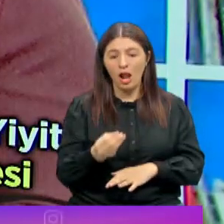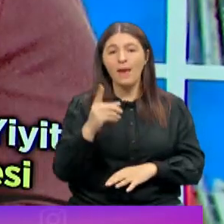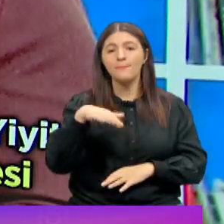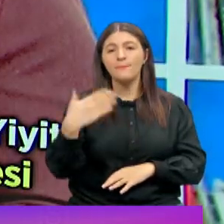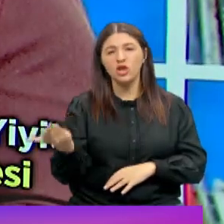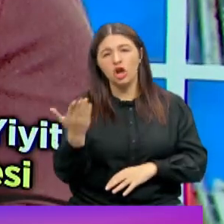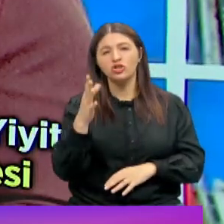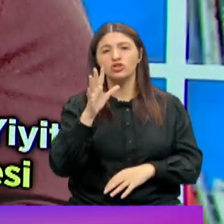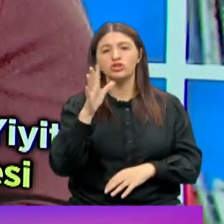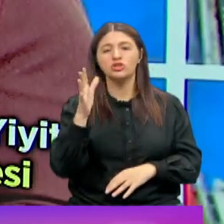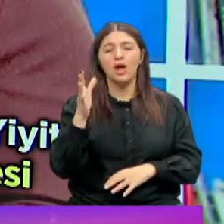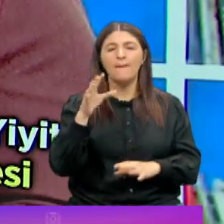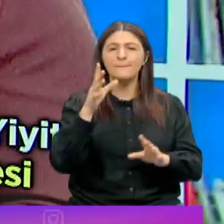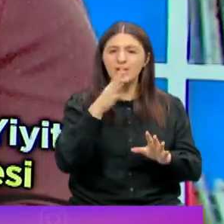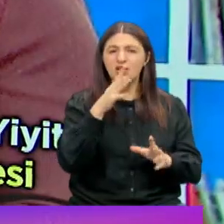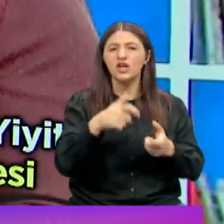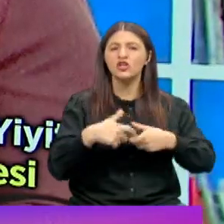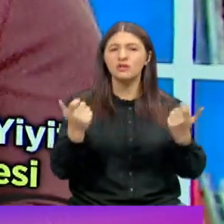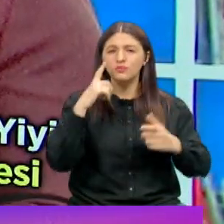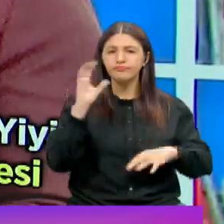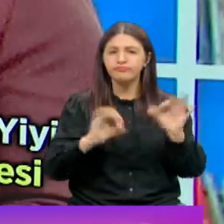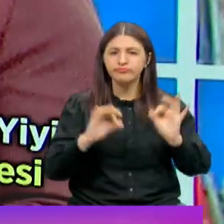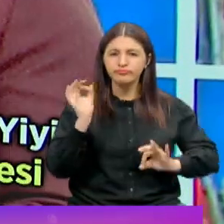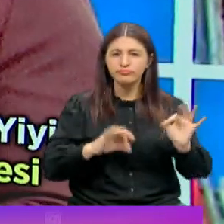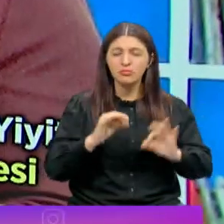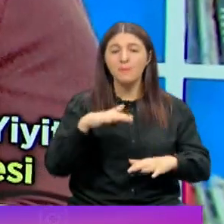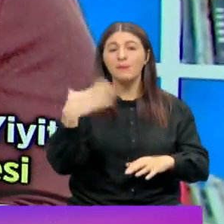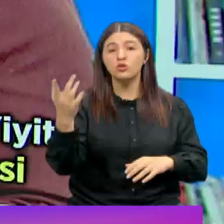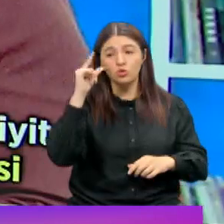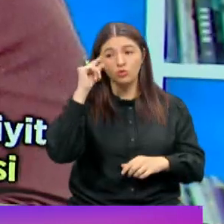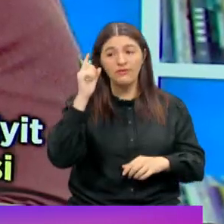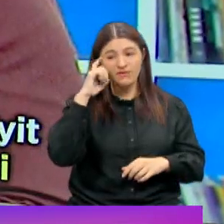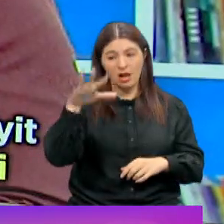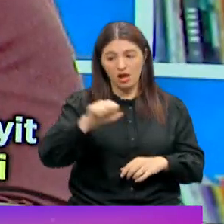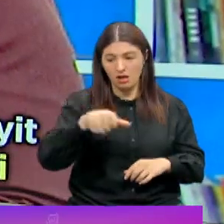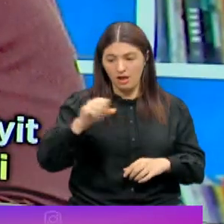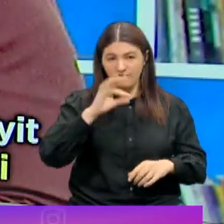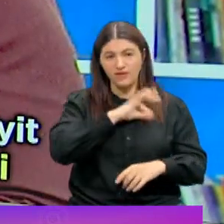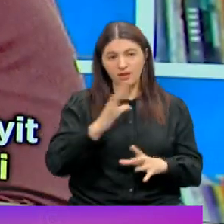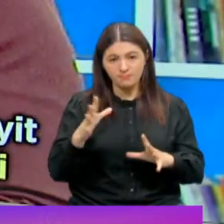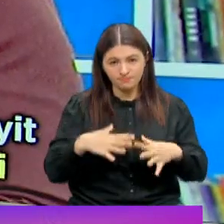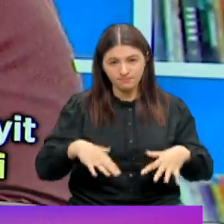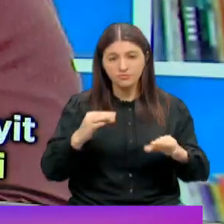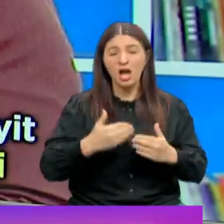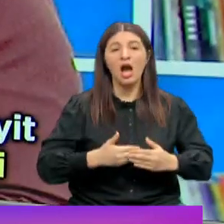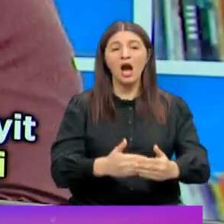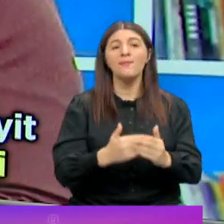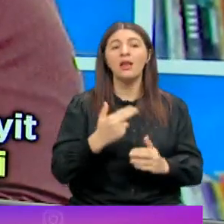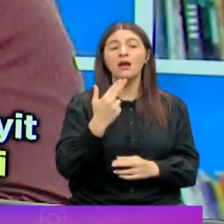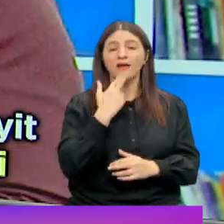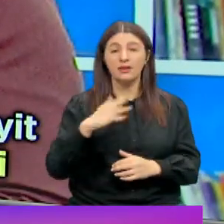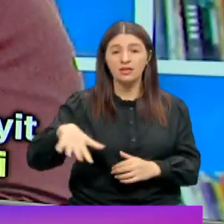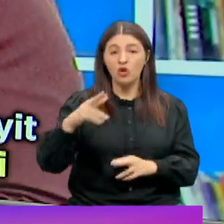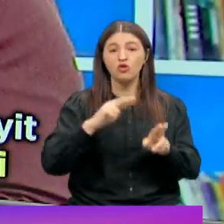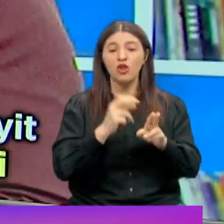başkaca bilgi ve gelişmeleri de değerlendirerek, başkaca uzman görüşlerinden de faydalanarak, hamile kadınların